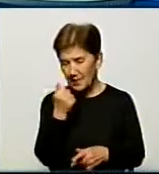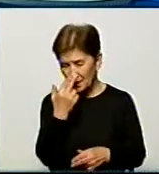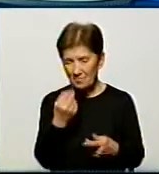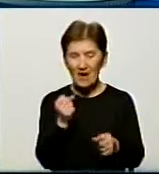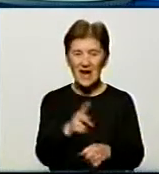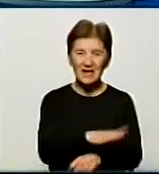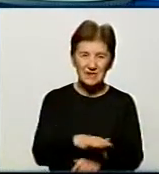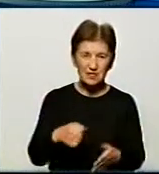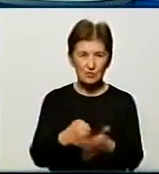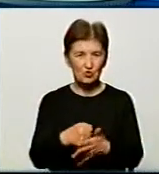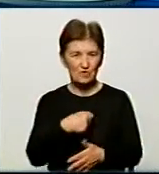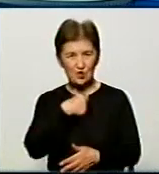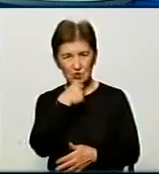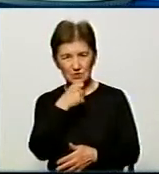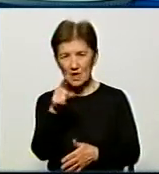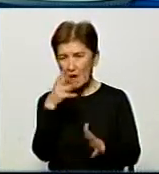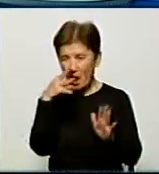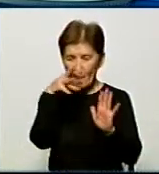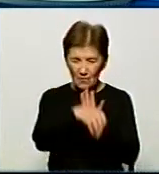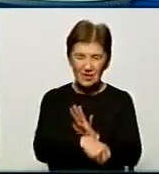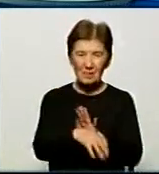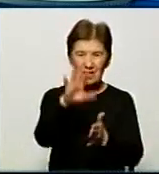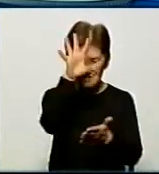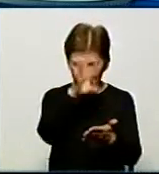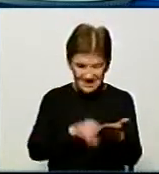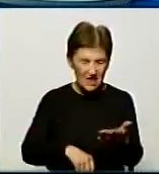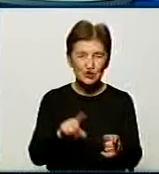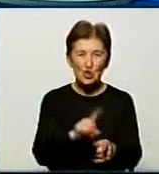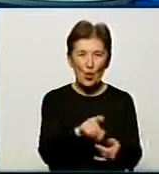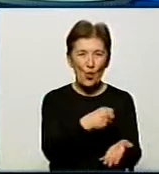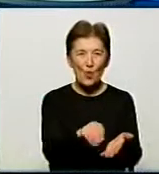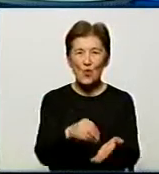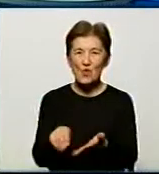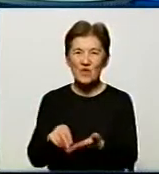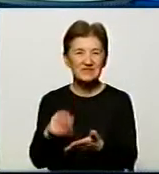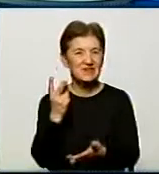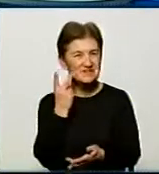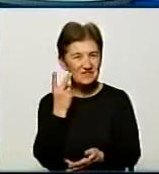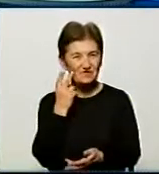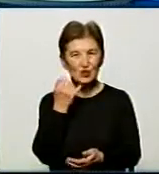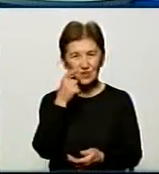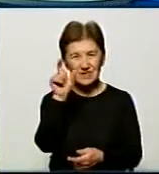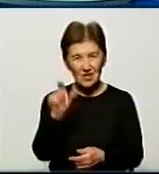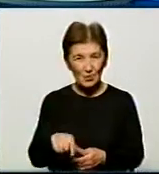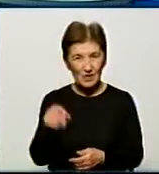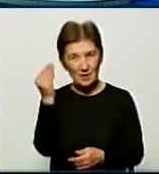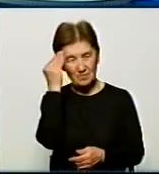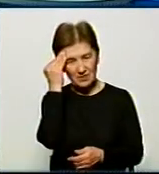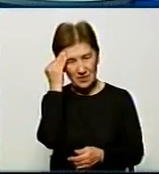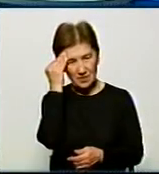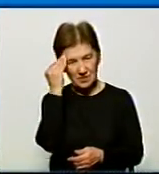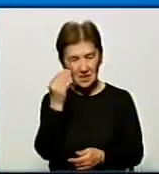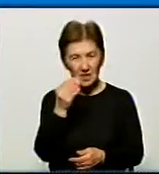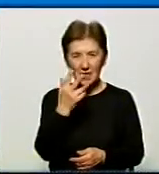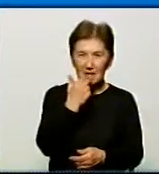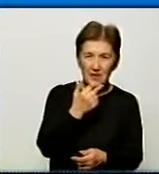так і дорослим. І до цього переліку потрапило все, що купується зазвичай, коли людина підозрює або грип, або ГРВІ